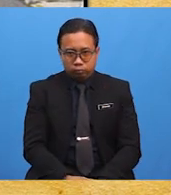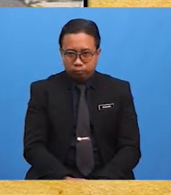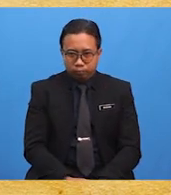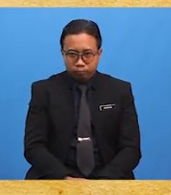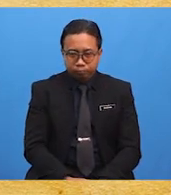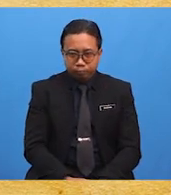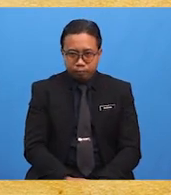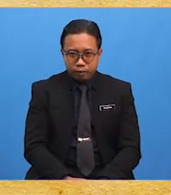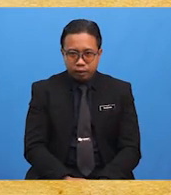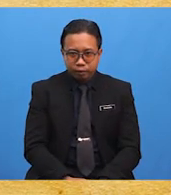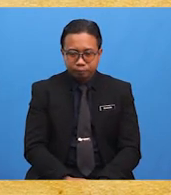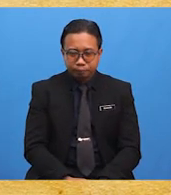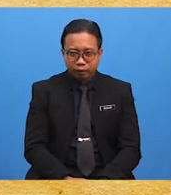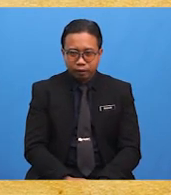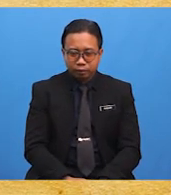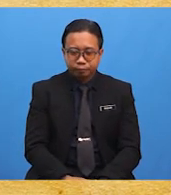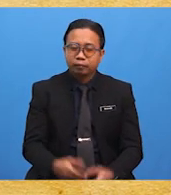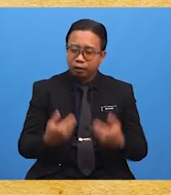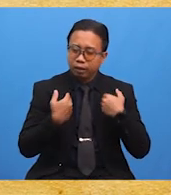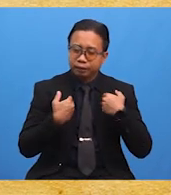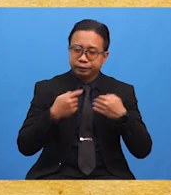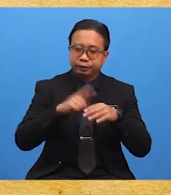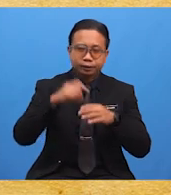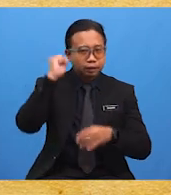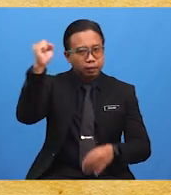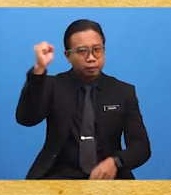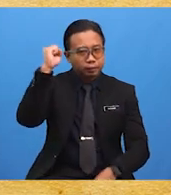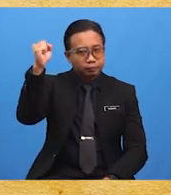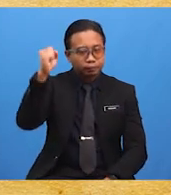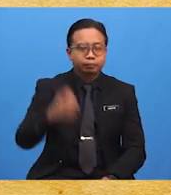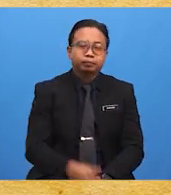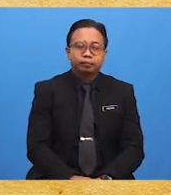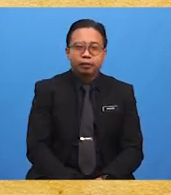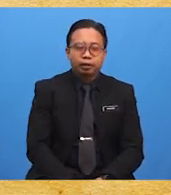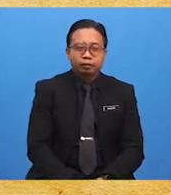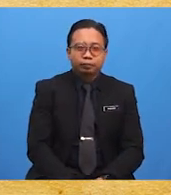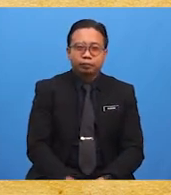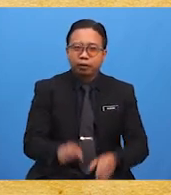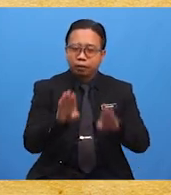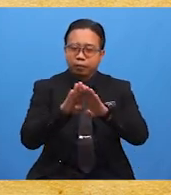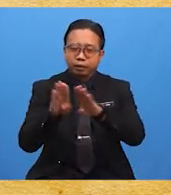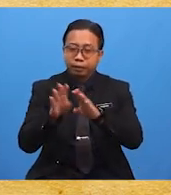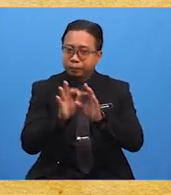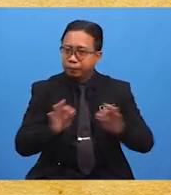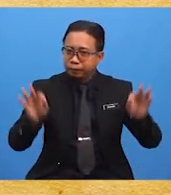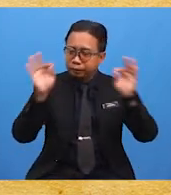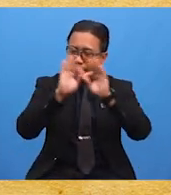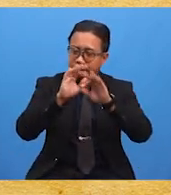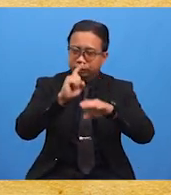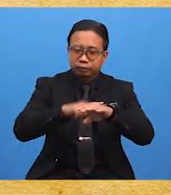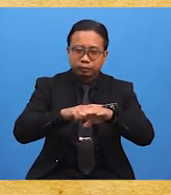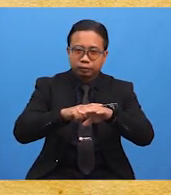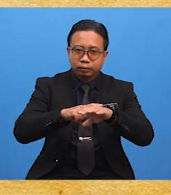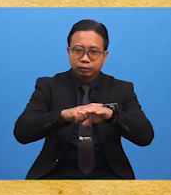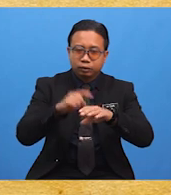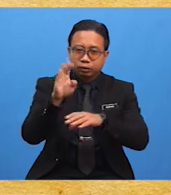Keadaan yang sama juga berlaku di Sabah. Bandar yang terpenting di Sabah semasa